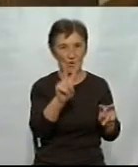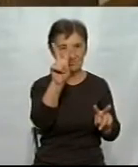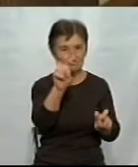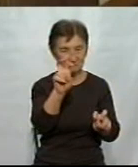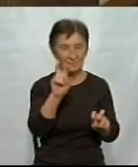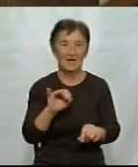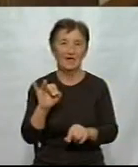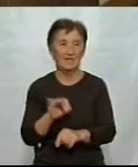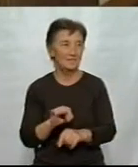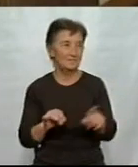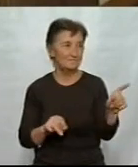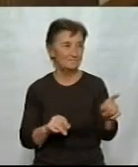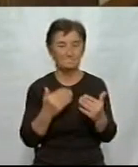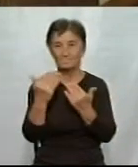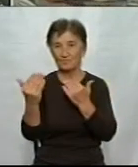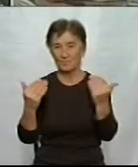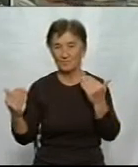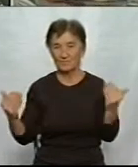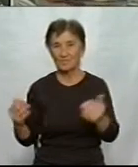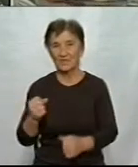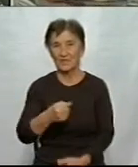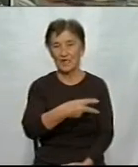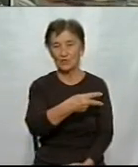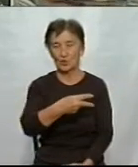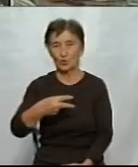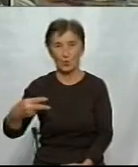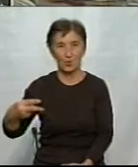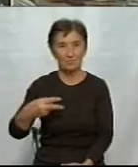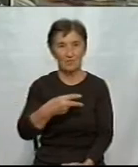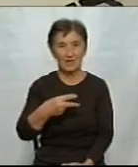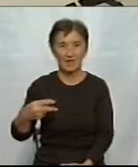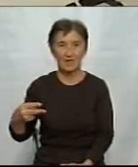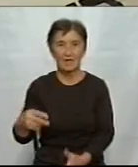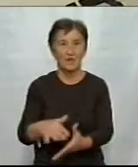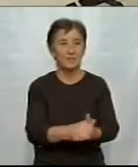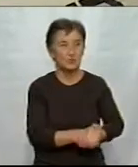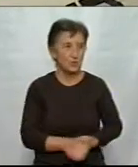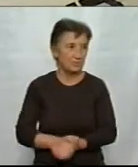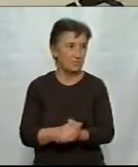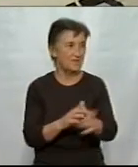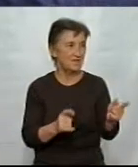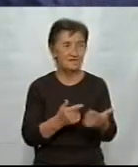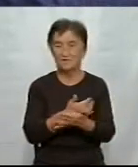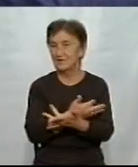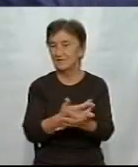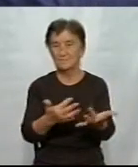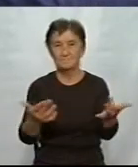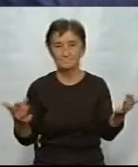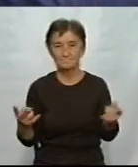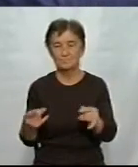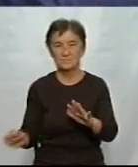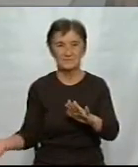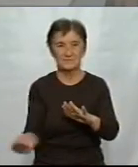Речі музею виборчого трешу розмістили на другому поверсі Кропивницької філії «Суспільного». Тут сотня екземплярів політичної агітації на